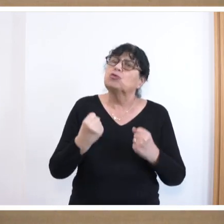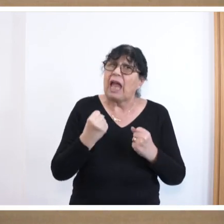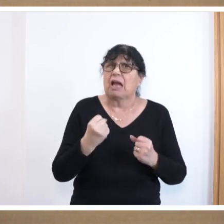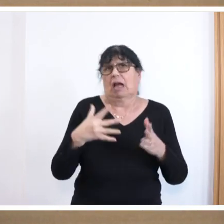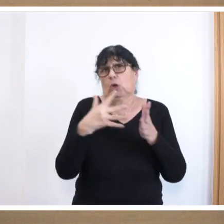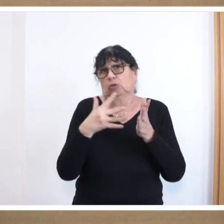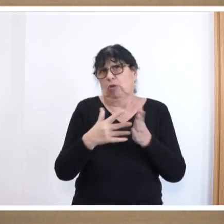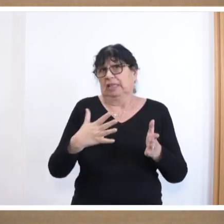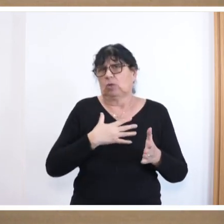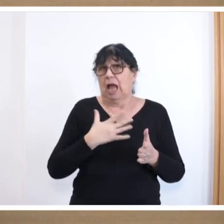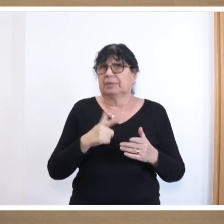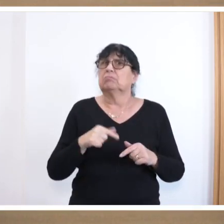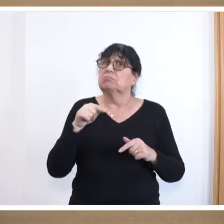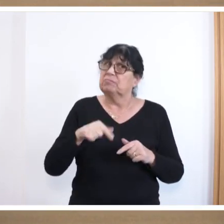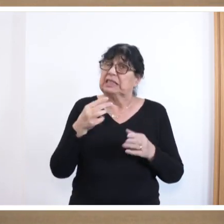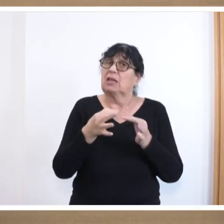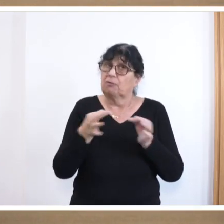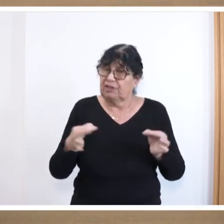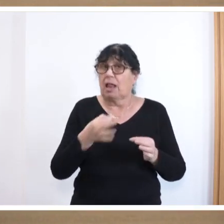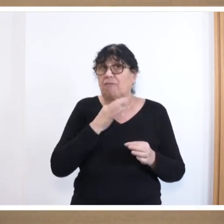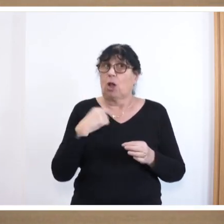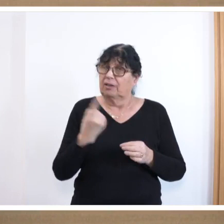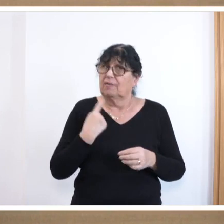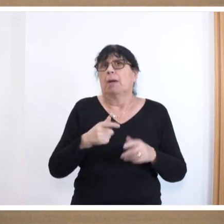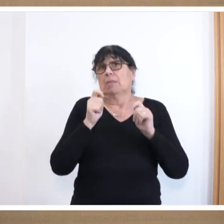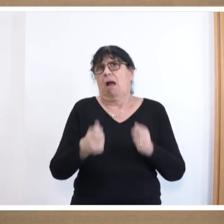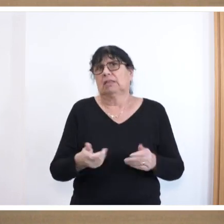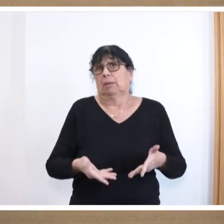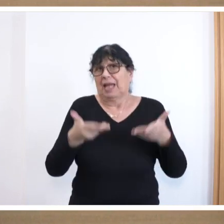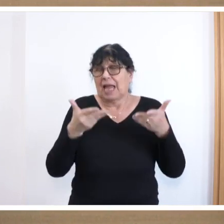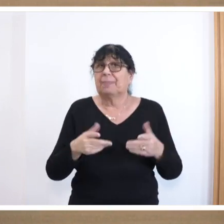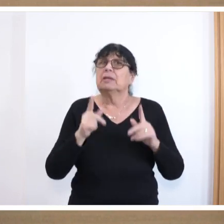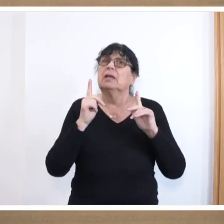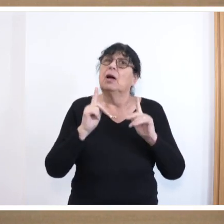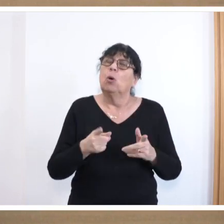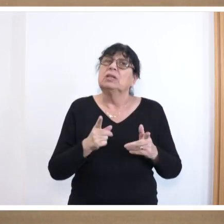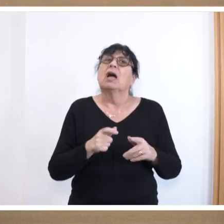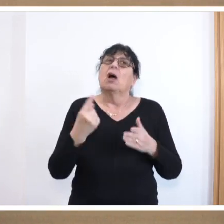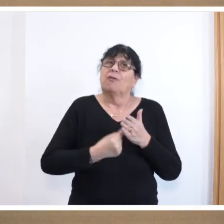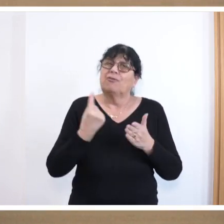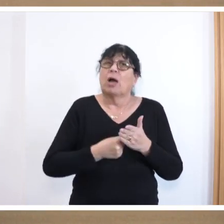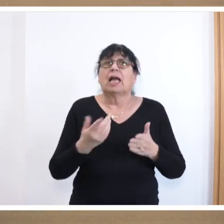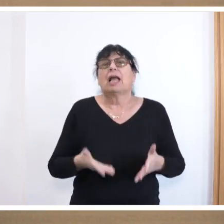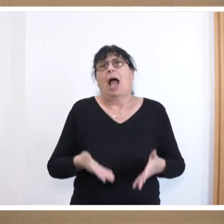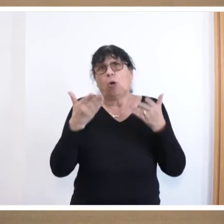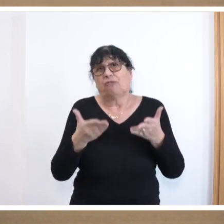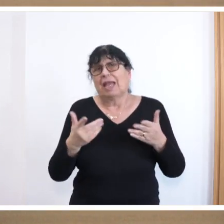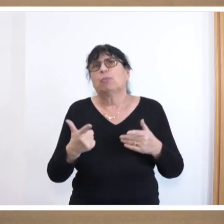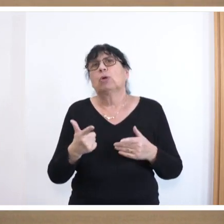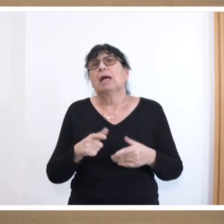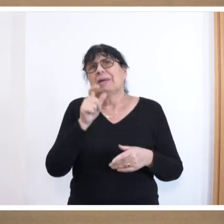wollen wir mit unserem heutigen Antrag beheben und fordern die neue Strukturierung der Stiftung und die Aufhebung der Personalunion von Kulturministerinnen und